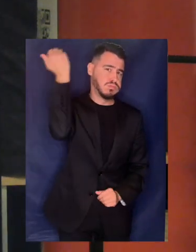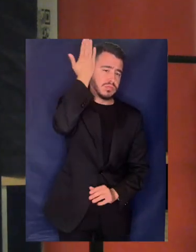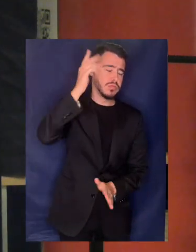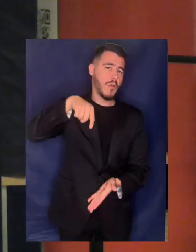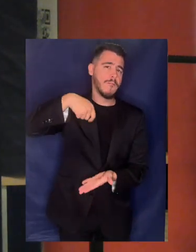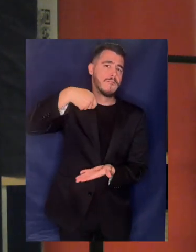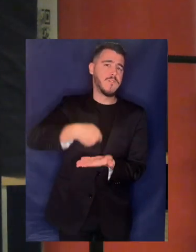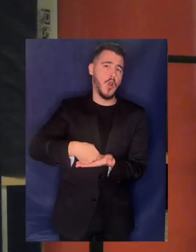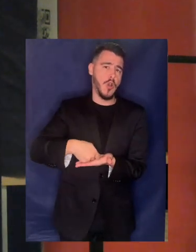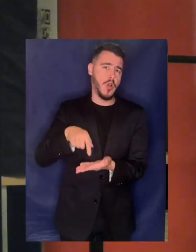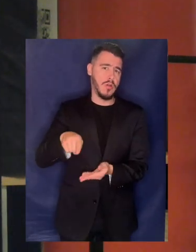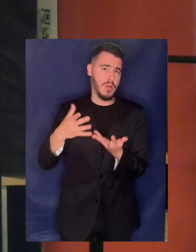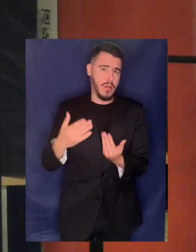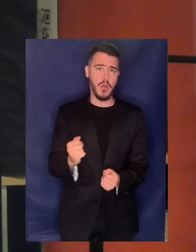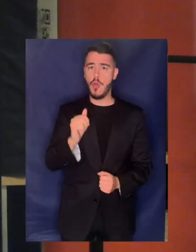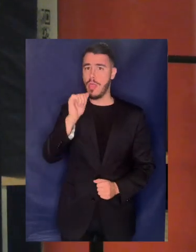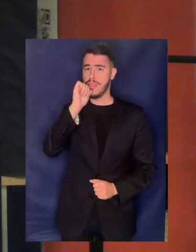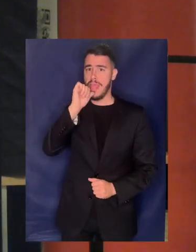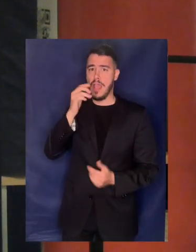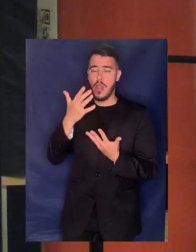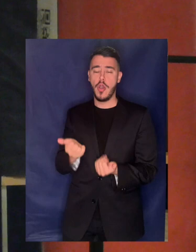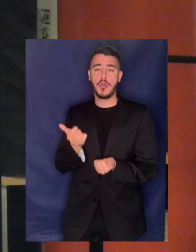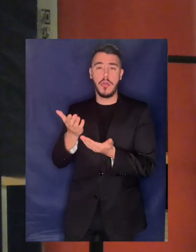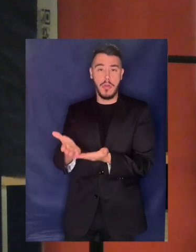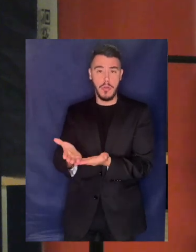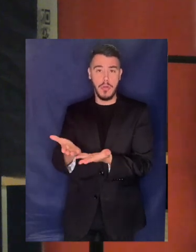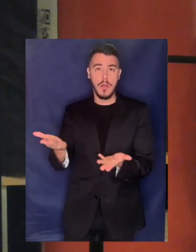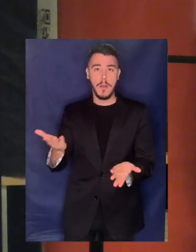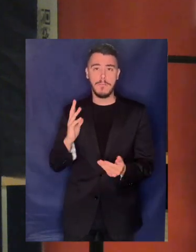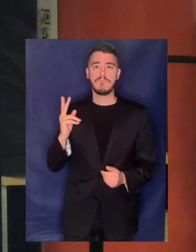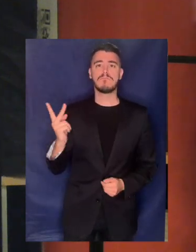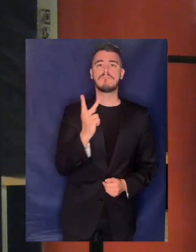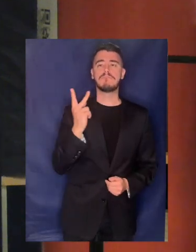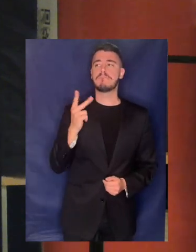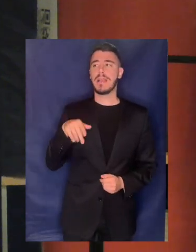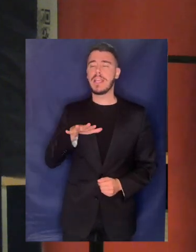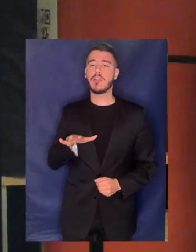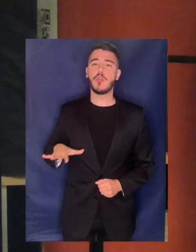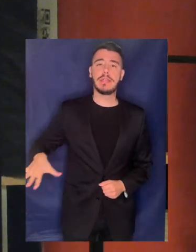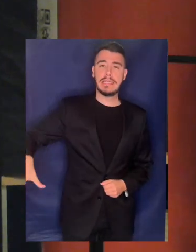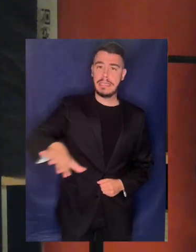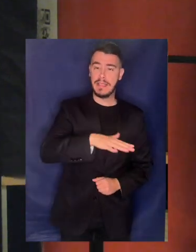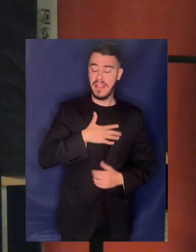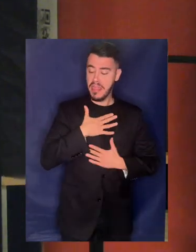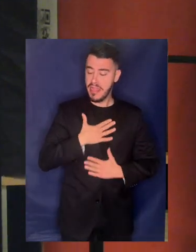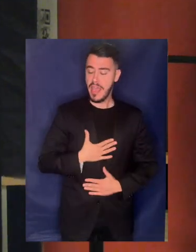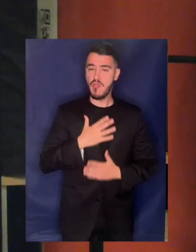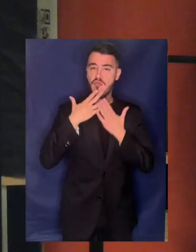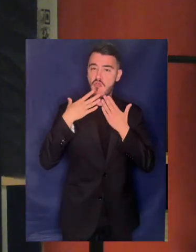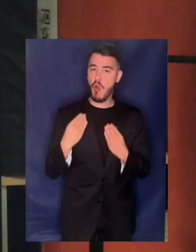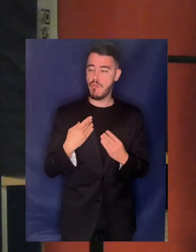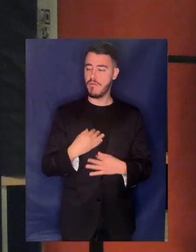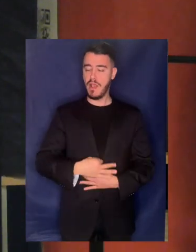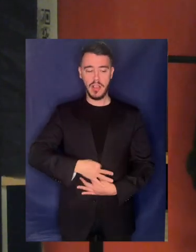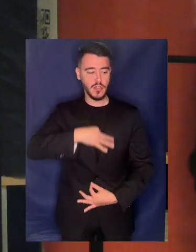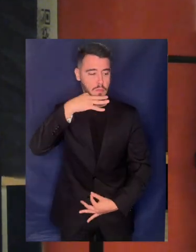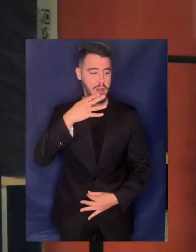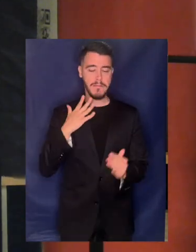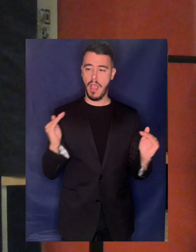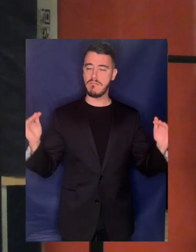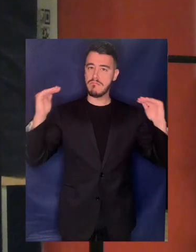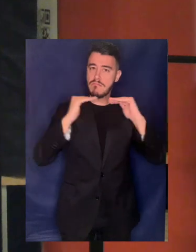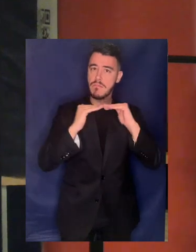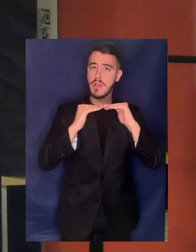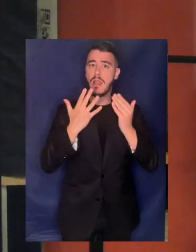νερό και για το οποίο καμία κοινωνία που θέλει να έχει κοινωνική συνοχή αξιοπρέπεια οι πολίτες της